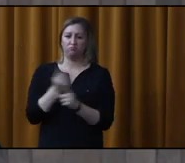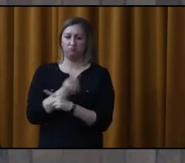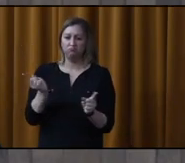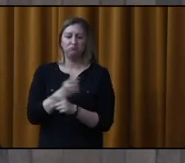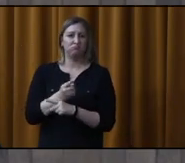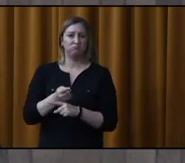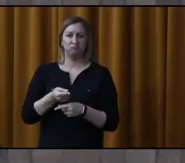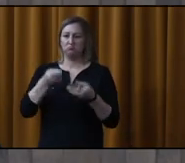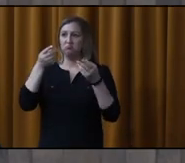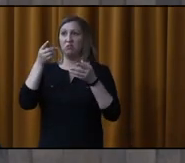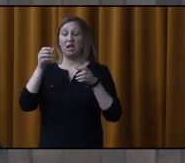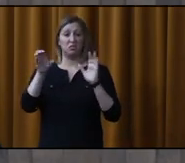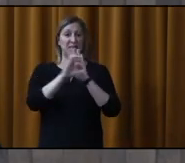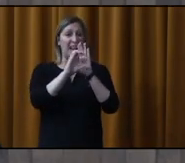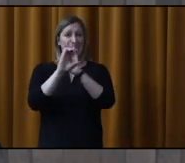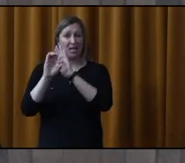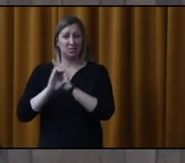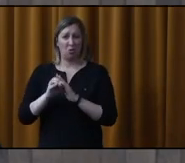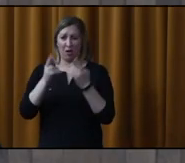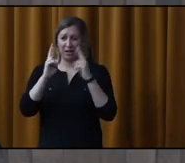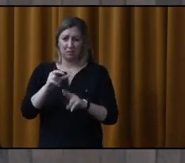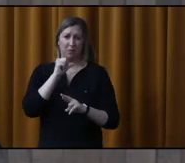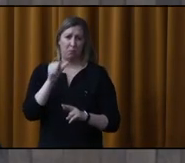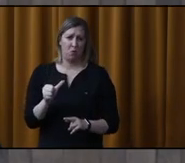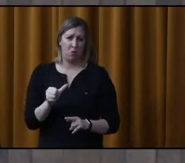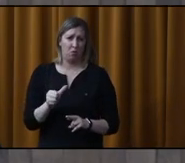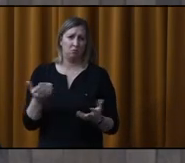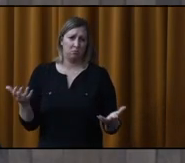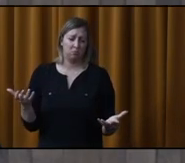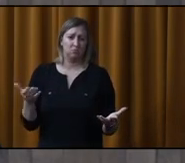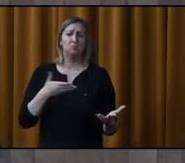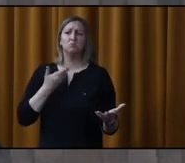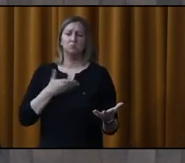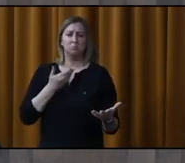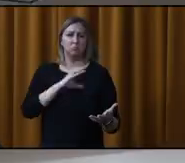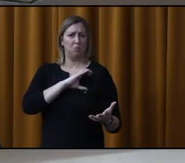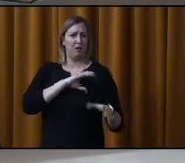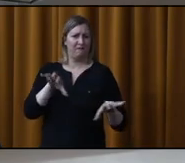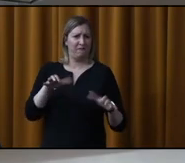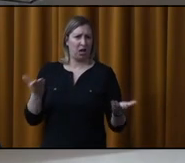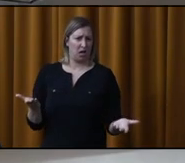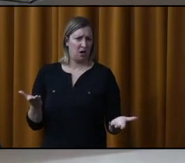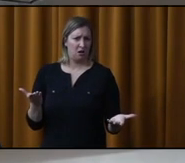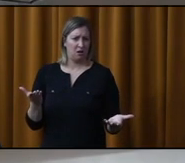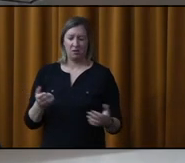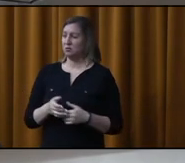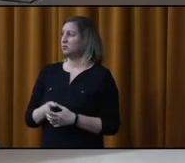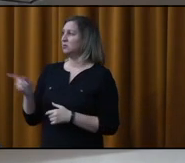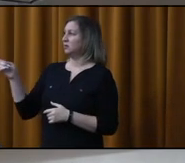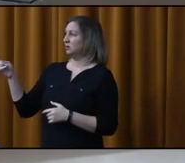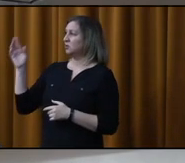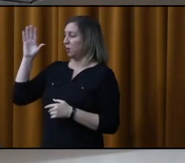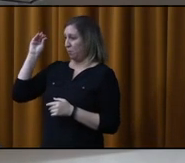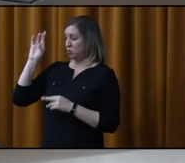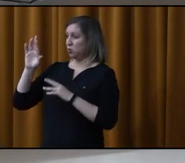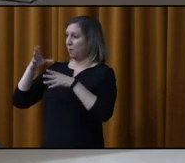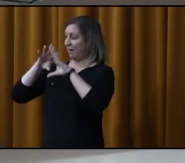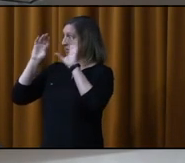signalisation. Donc, M. le directeur général, pour cette première portion de questions. Oui, M. le Président, bien,